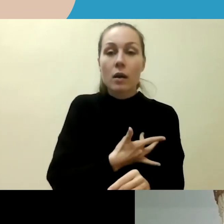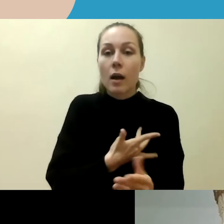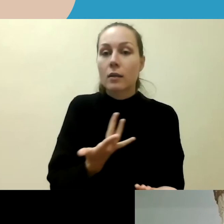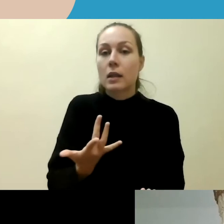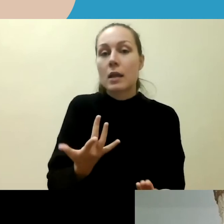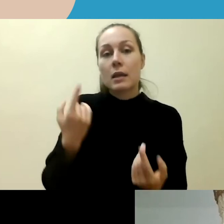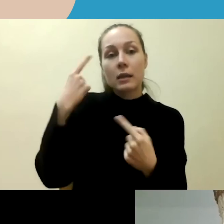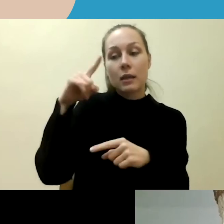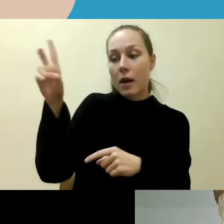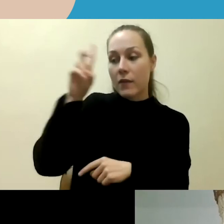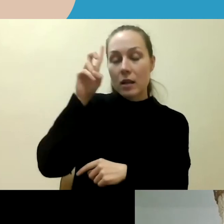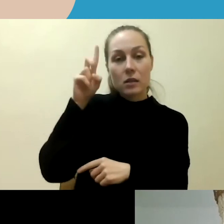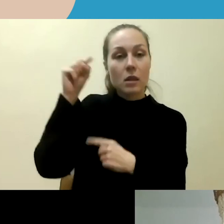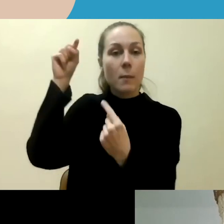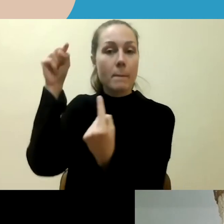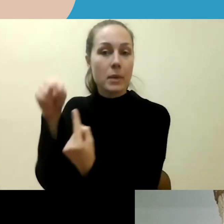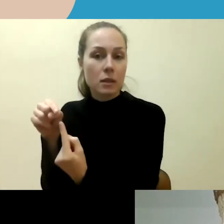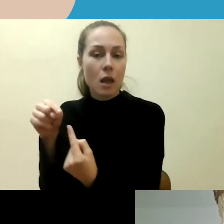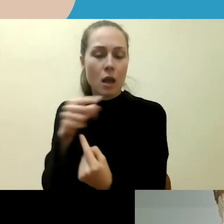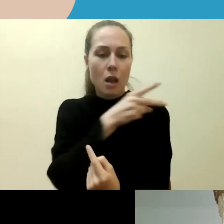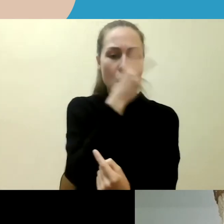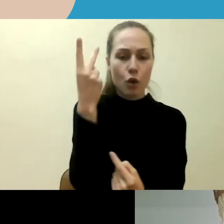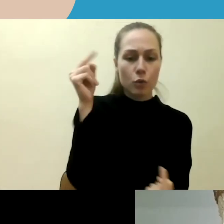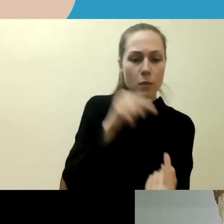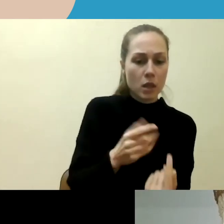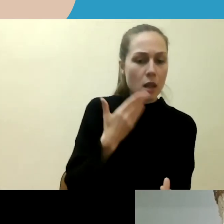kitoje šalyje lengvai pritaikytum ir pas mus.